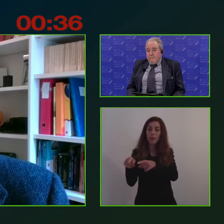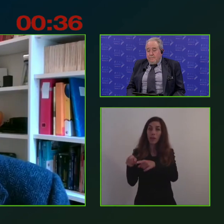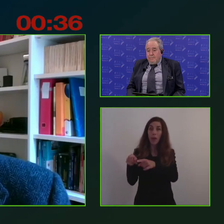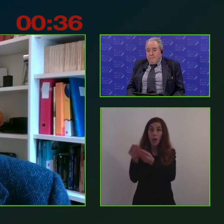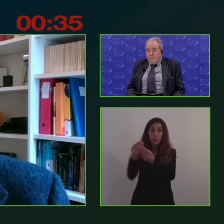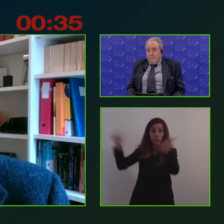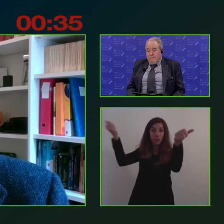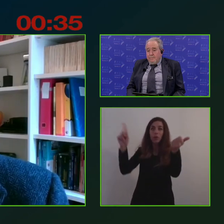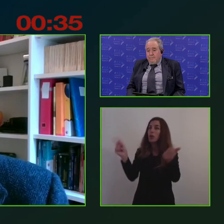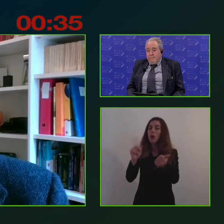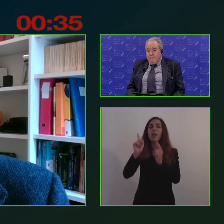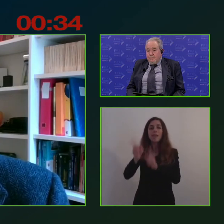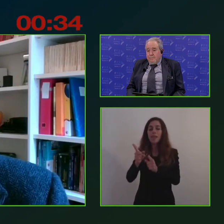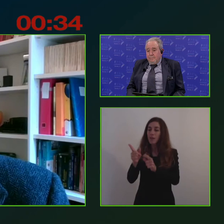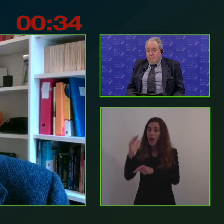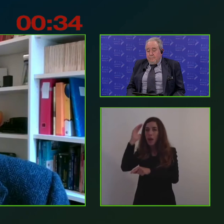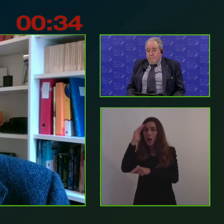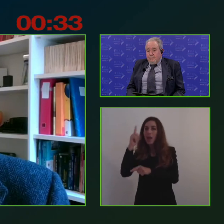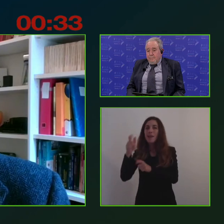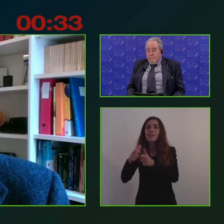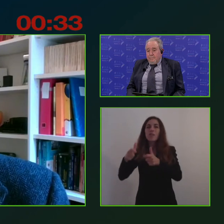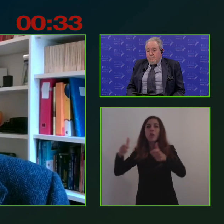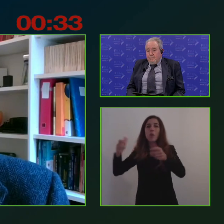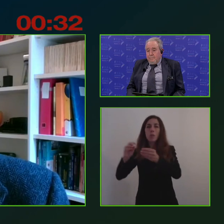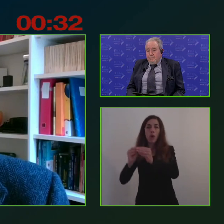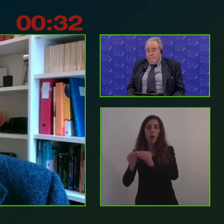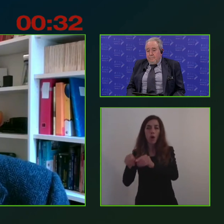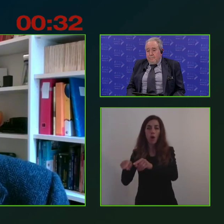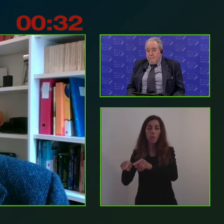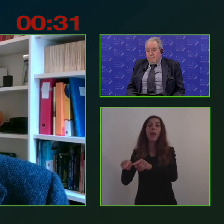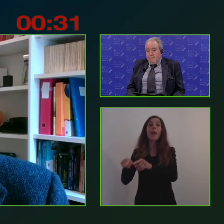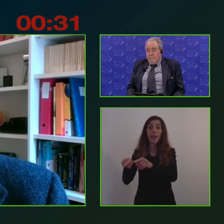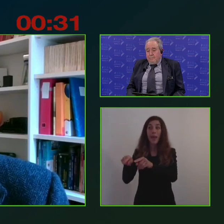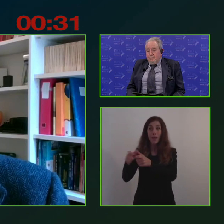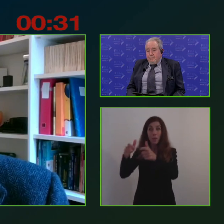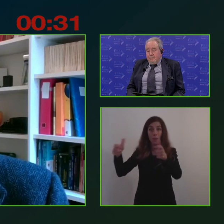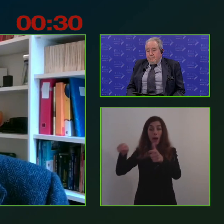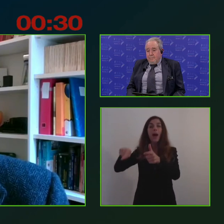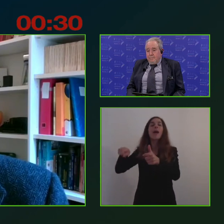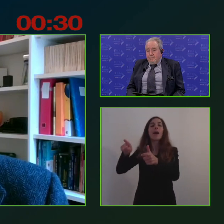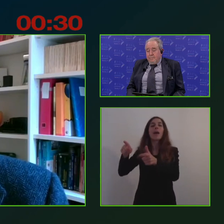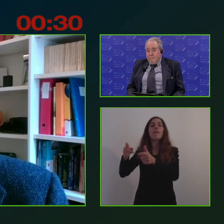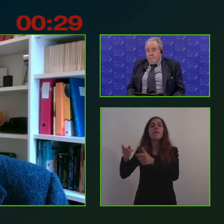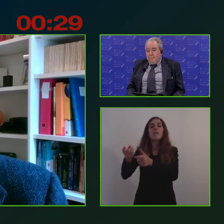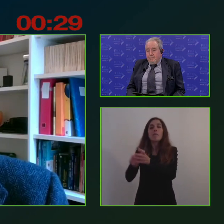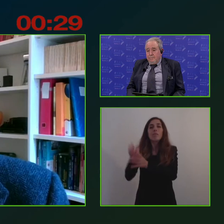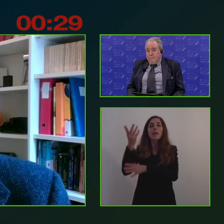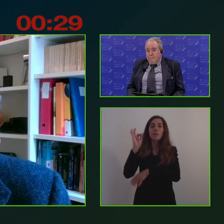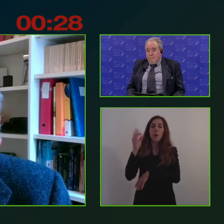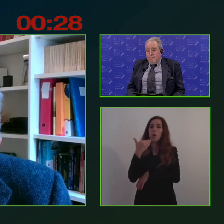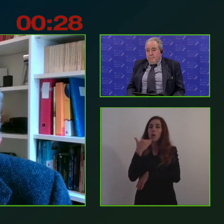che è un percorso che nasce dalla domanda e chi fa le politiche deve essere capace di stanarla, di promuovere e di aggregarla.